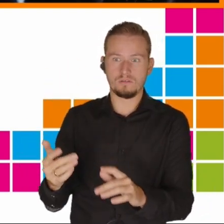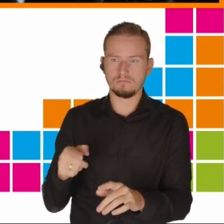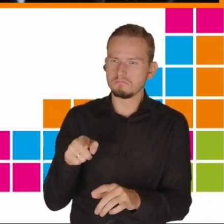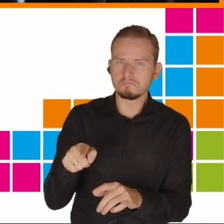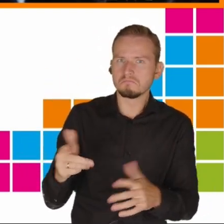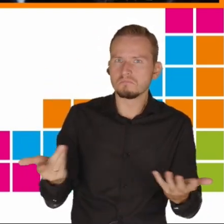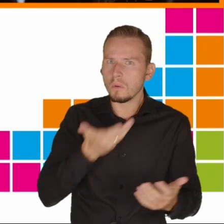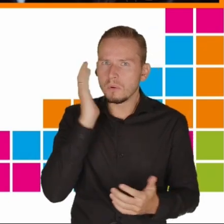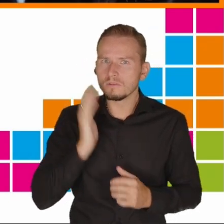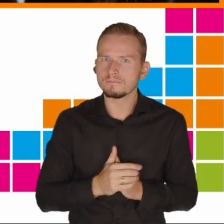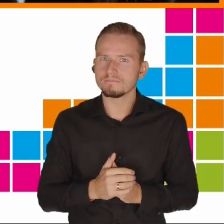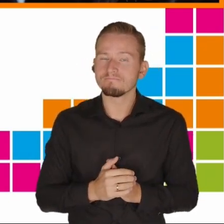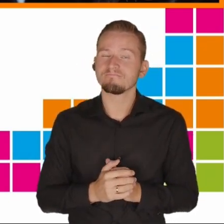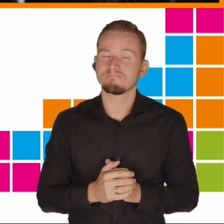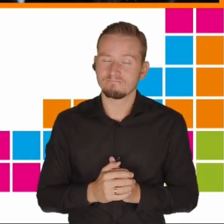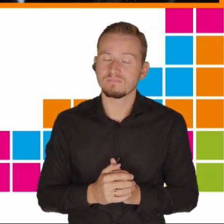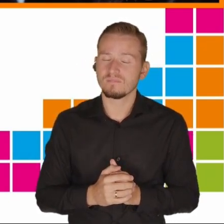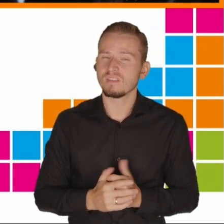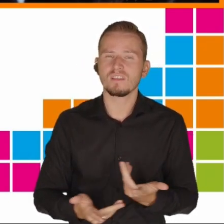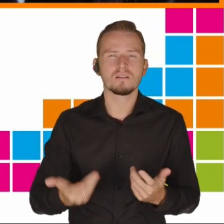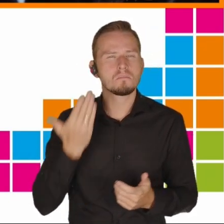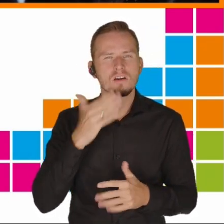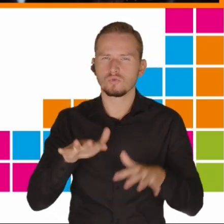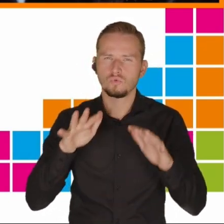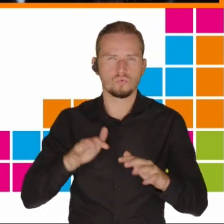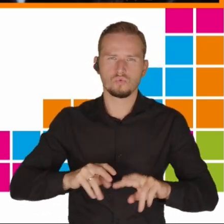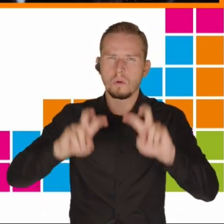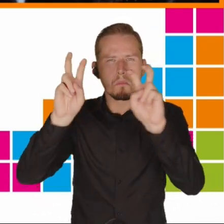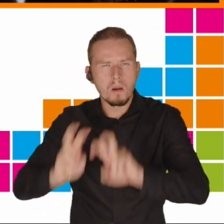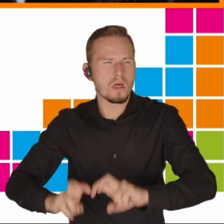Więc istnieje dużo opublikowanych badań,